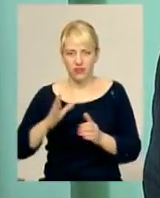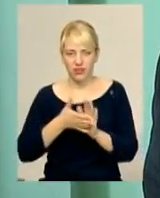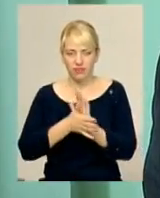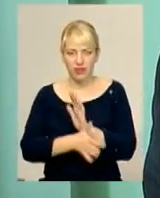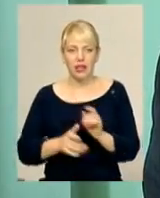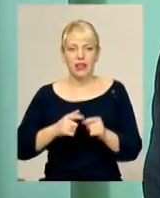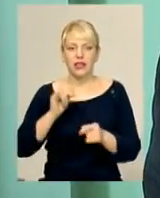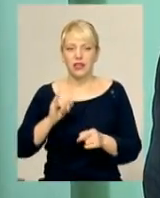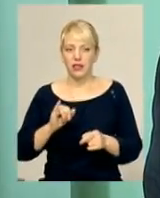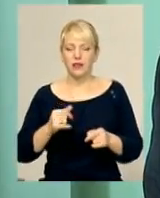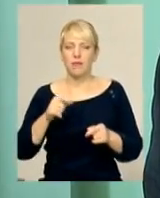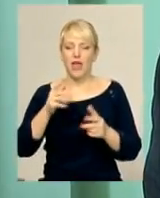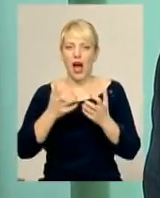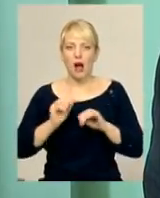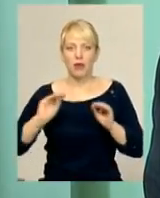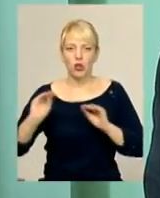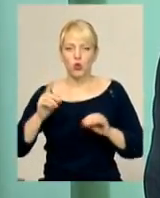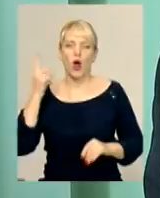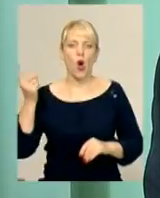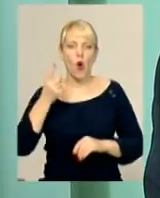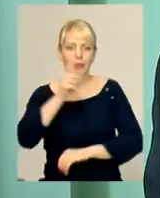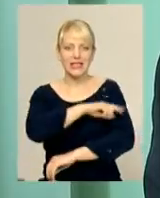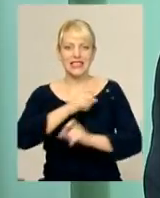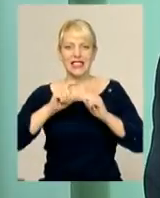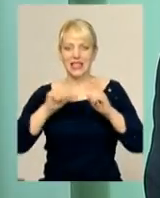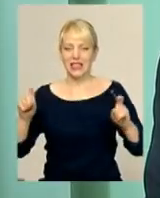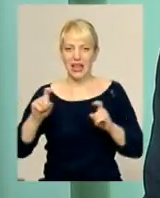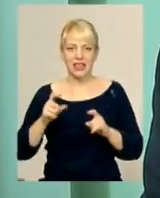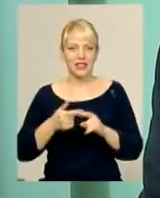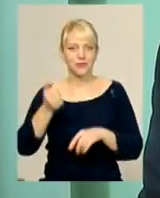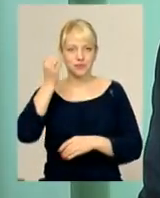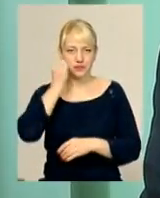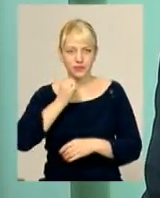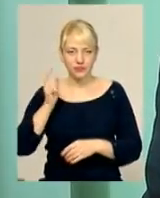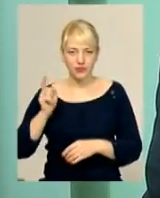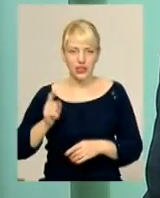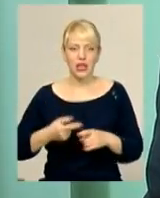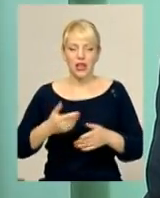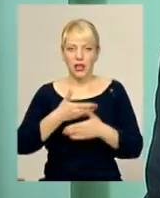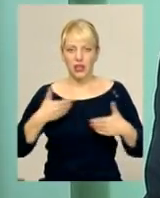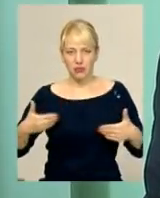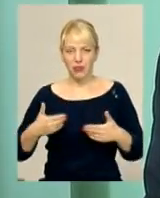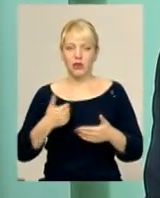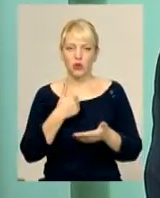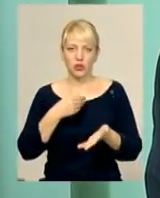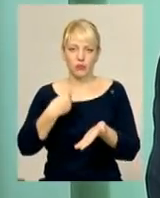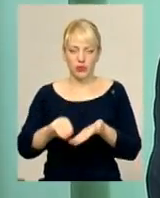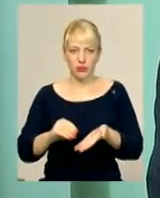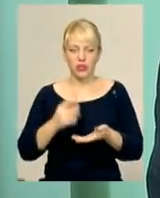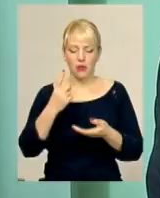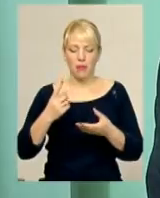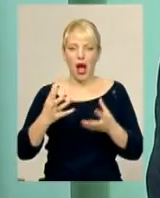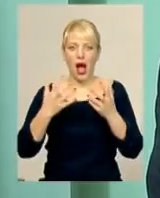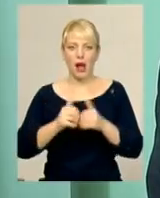апаратура сьогодні в обласній лікарні не витримує ніякої критики. Ми пропонуємо придбати рентгенапарад